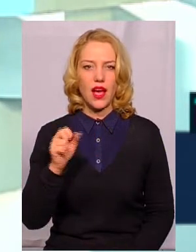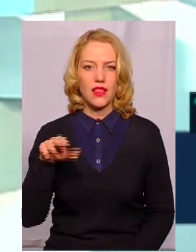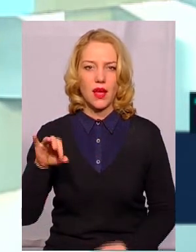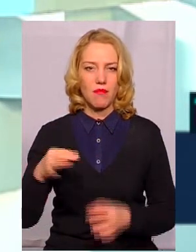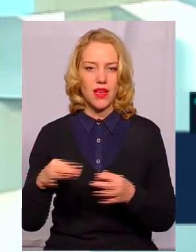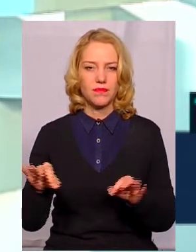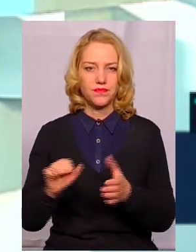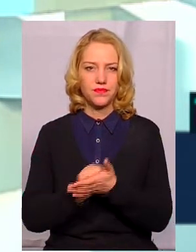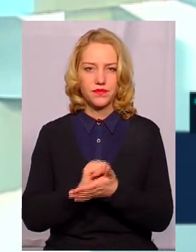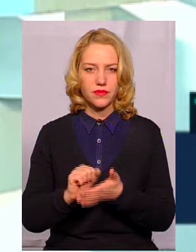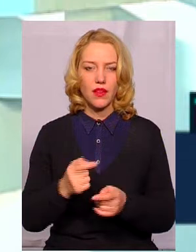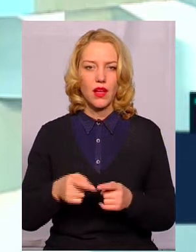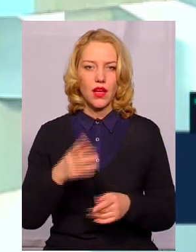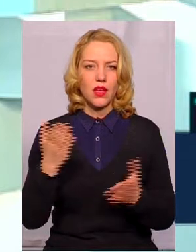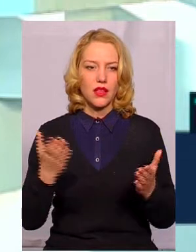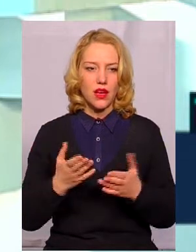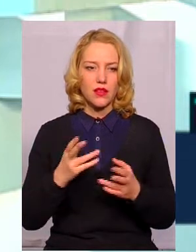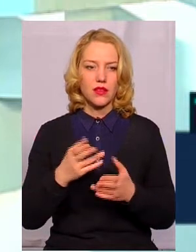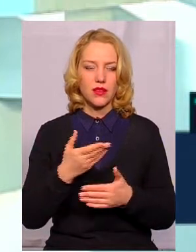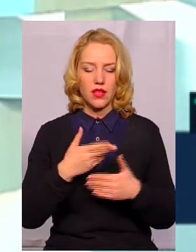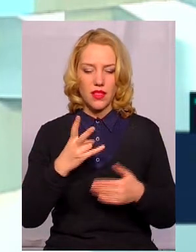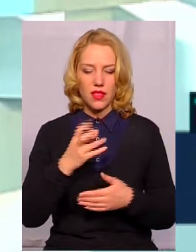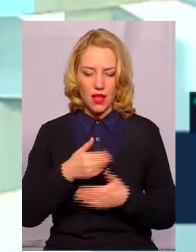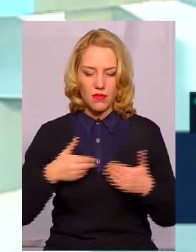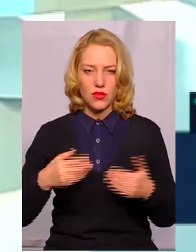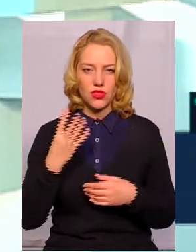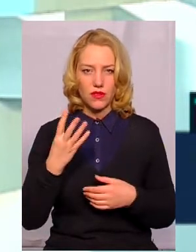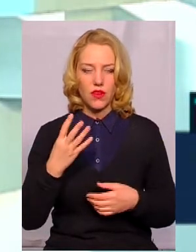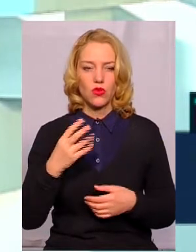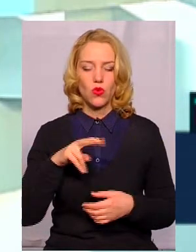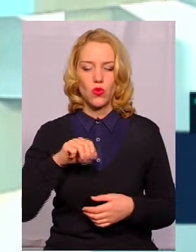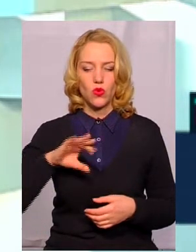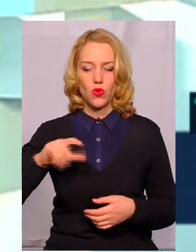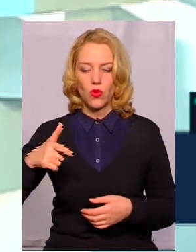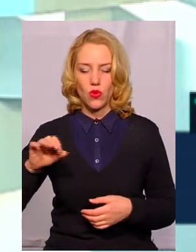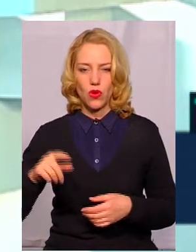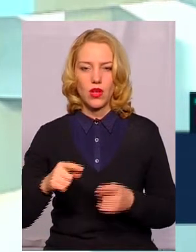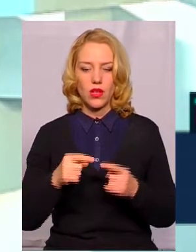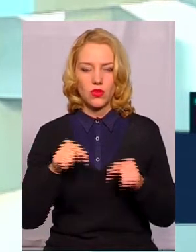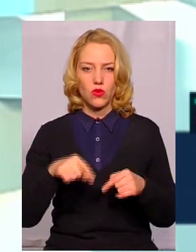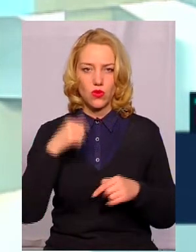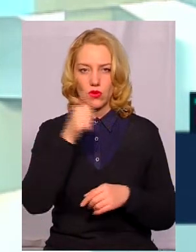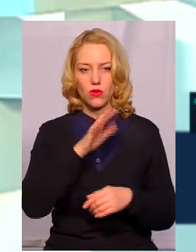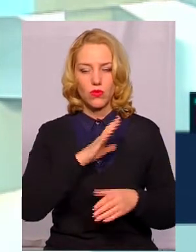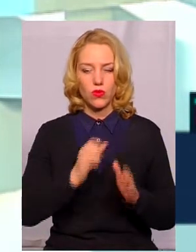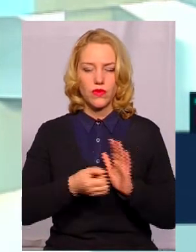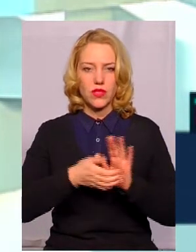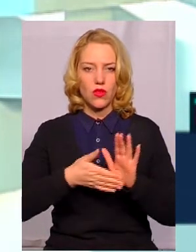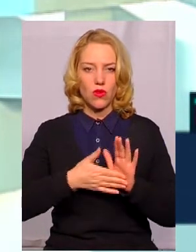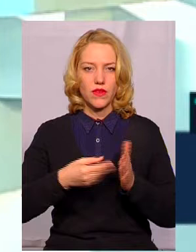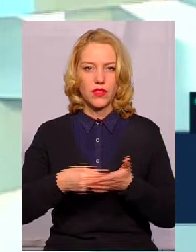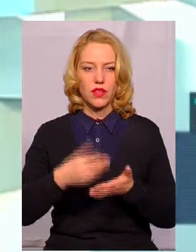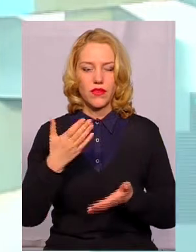установи. Як і нам, 4 лютого поточного року було встановлені тарифи.